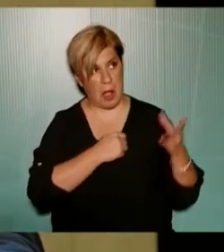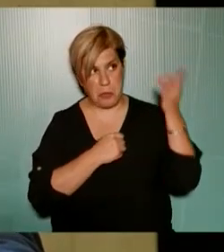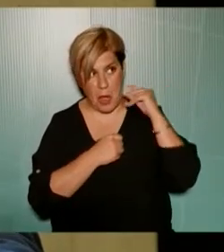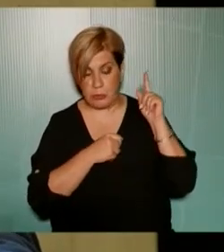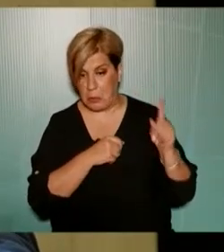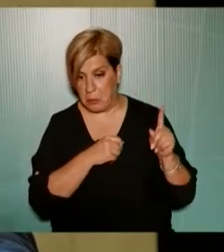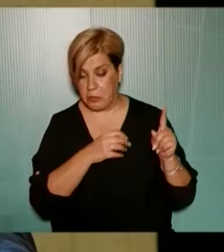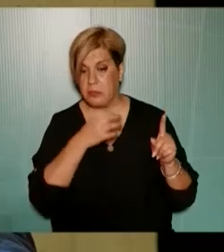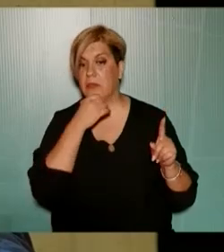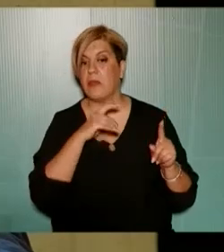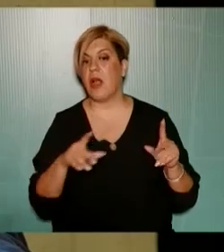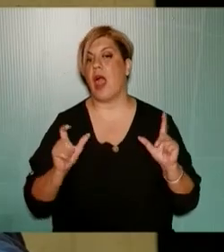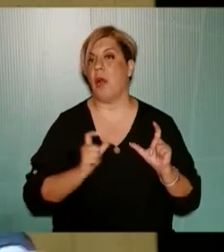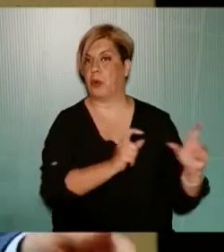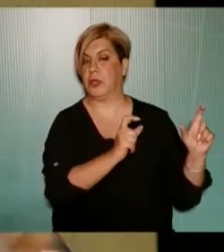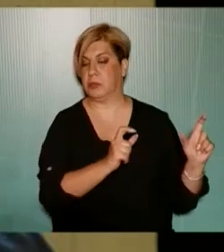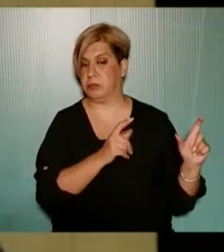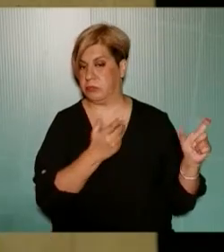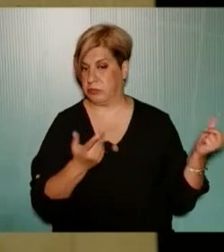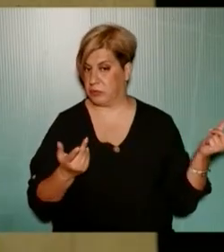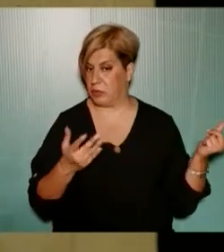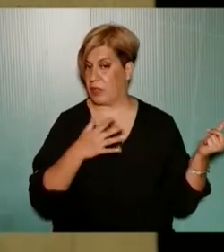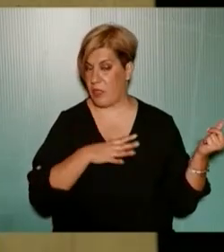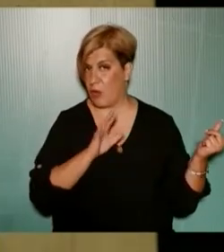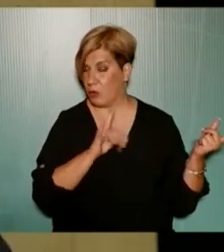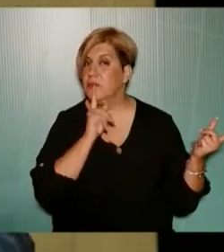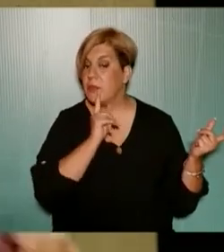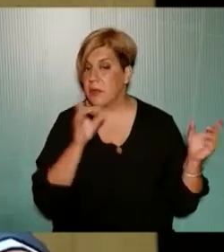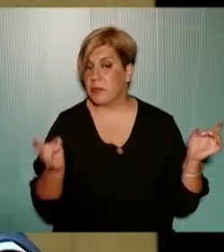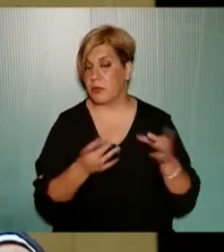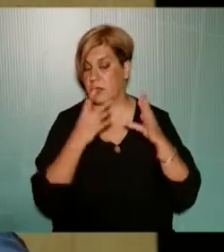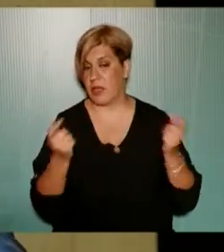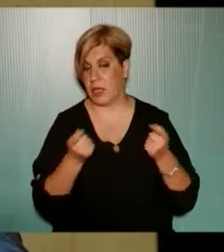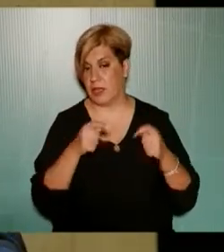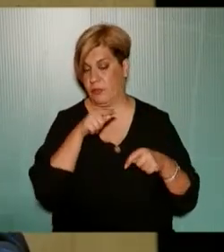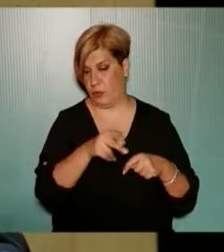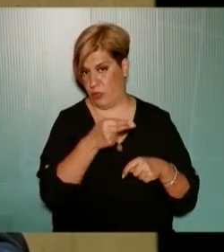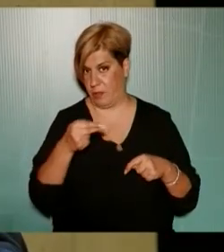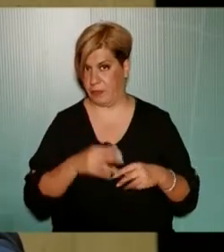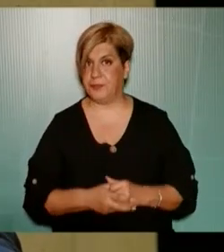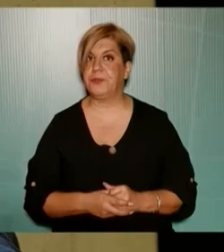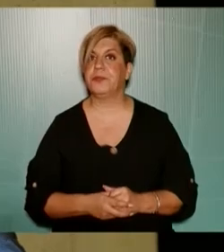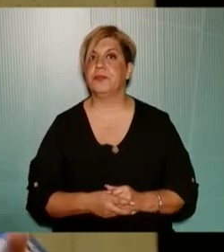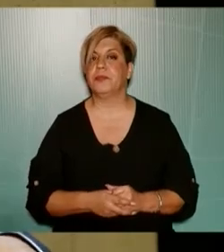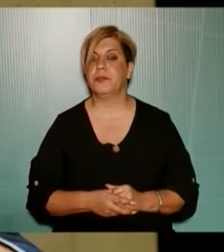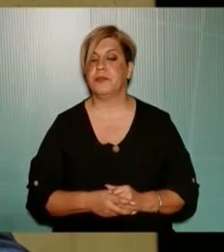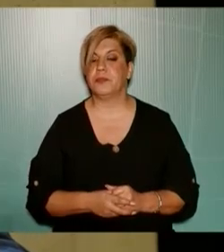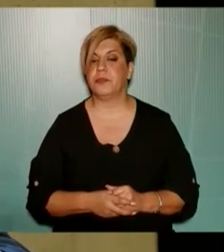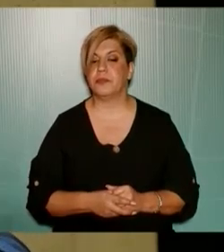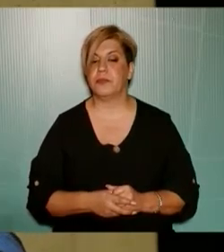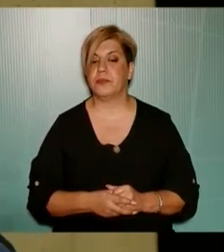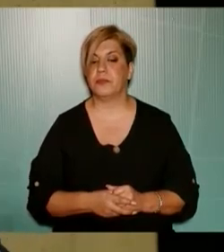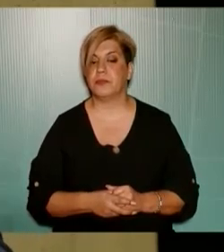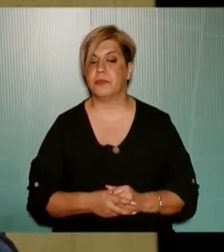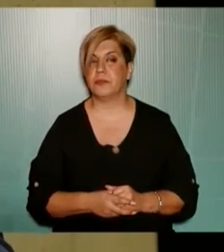είπατε ότι είστε αποκλεισμένος δεν θέλουμε σε καμία τέτοια περίπτωση να συμβαίνει κάτι τέτοιο και μια που